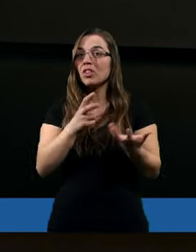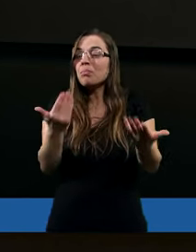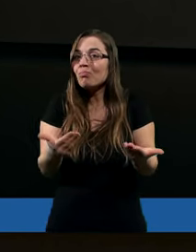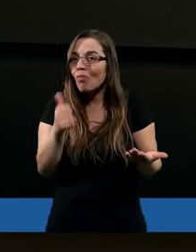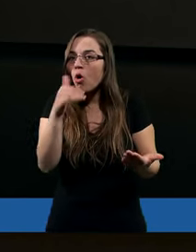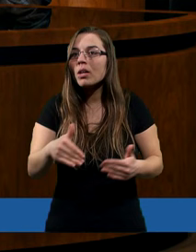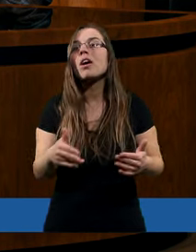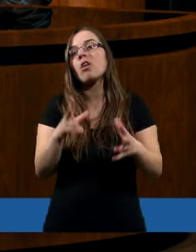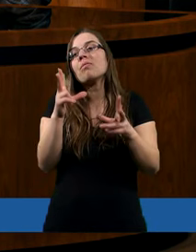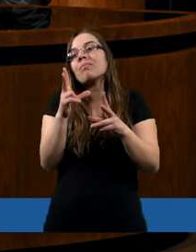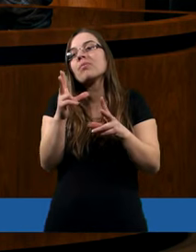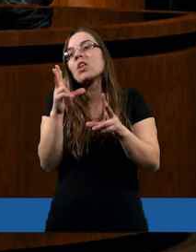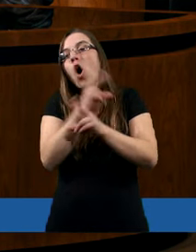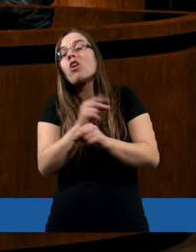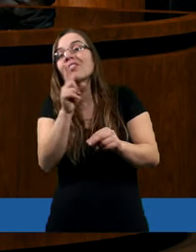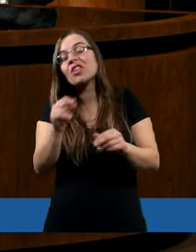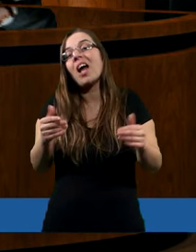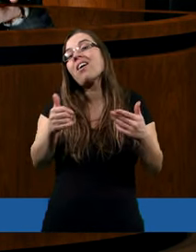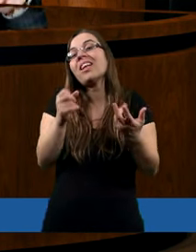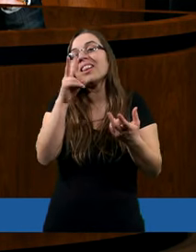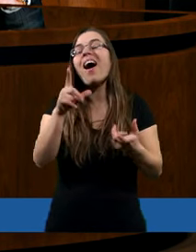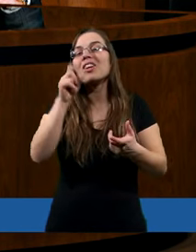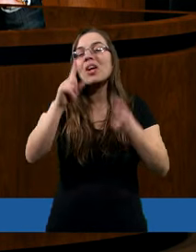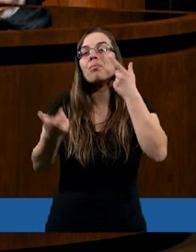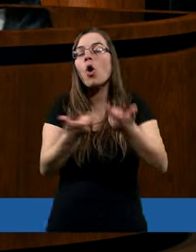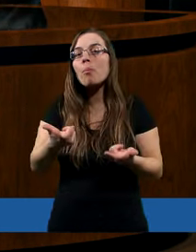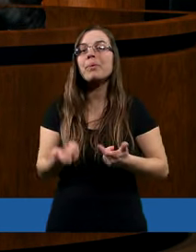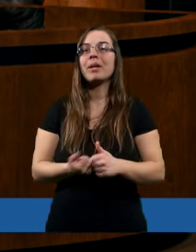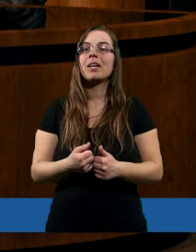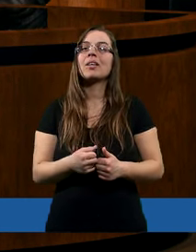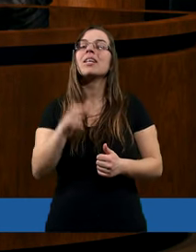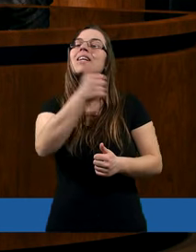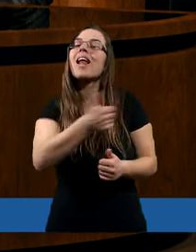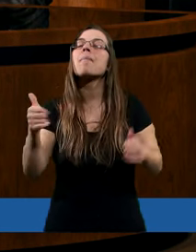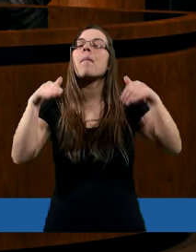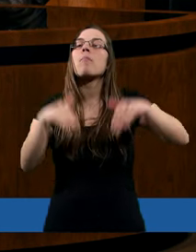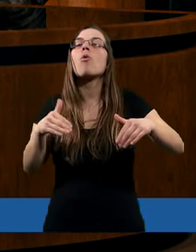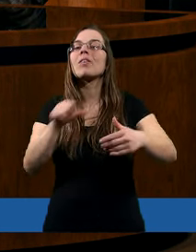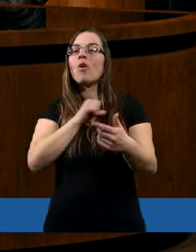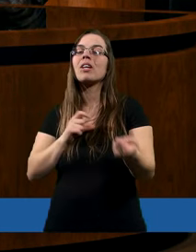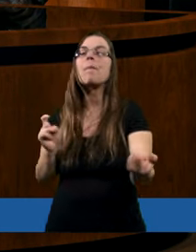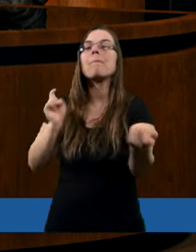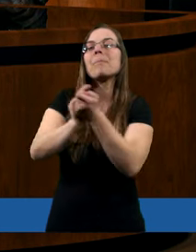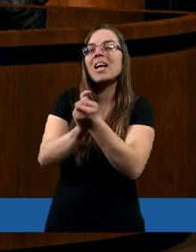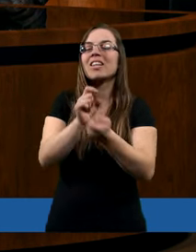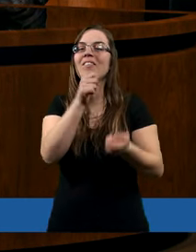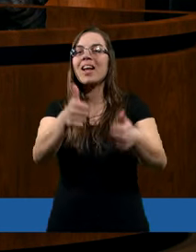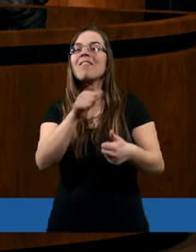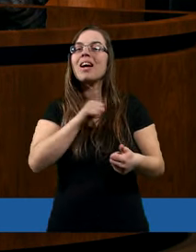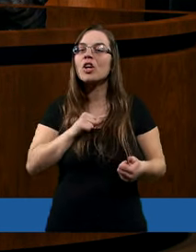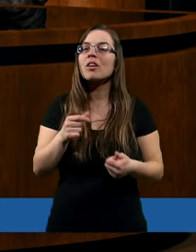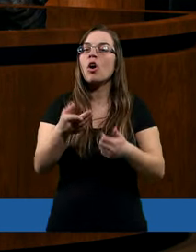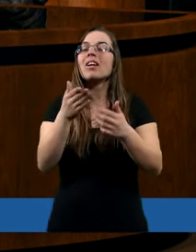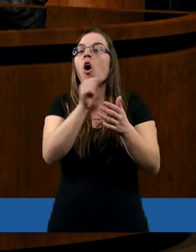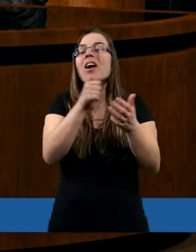Damian, proszę. Oczywiście, że możemy. W ogóle sama możliwość przeciwstawienia się tu też jakby odsyła